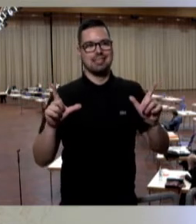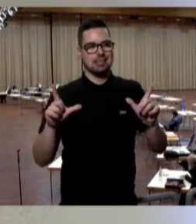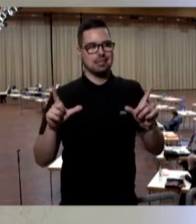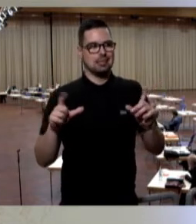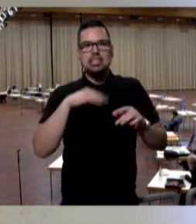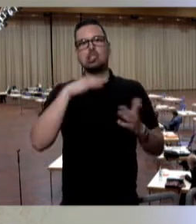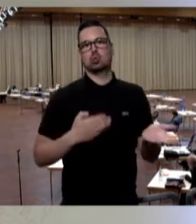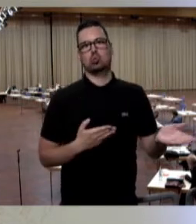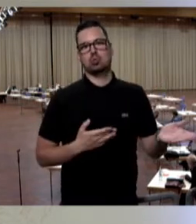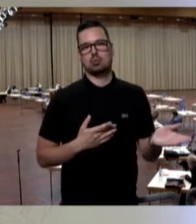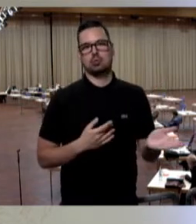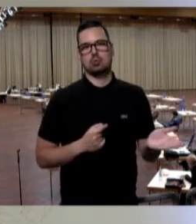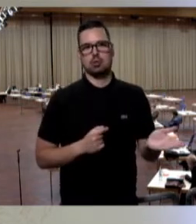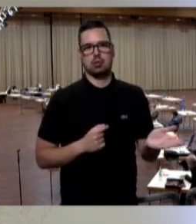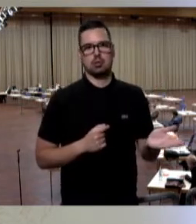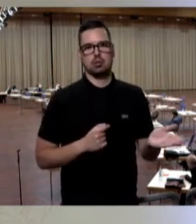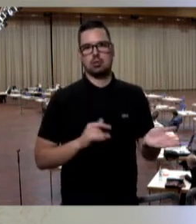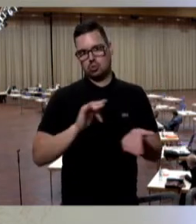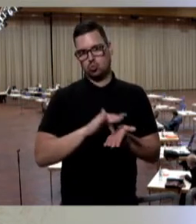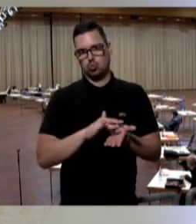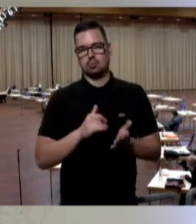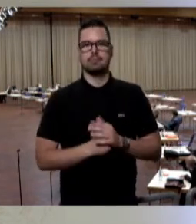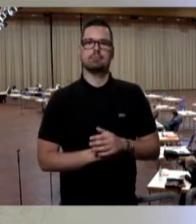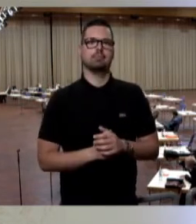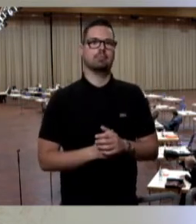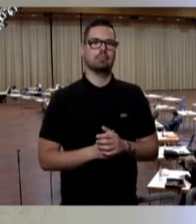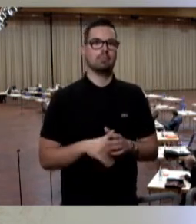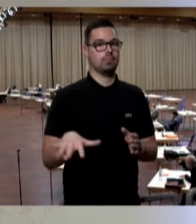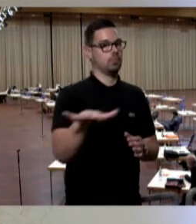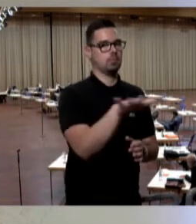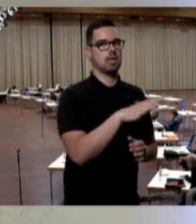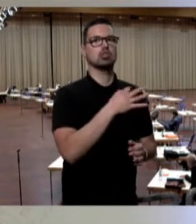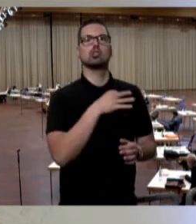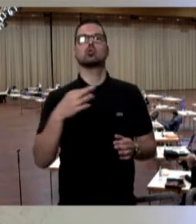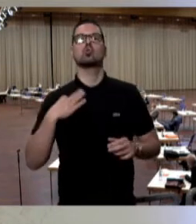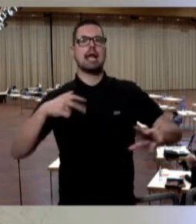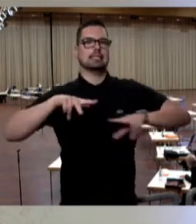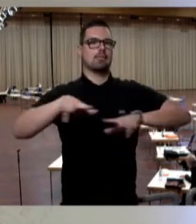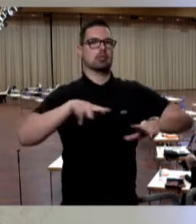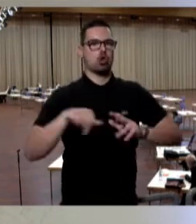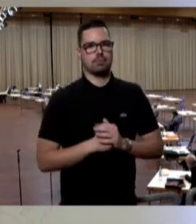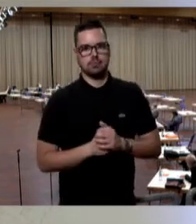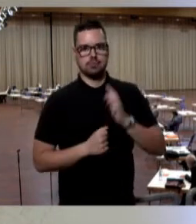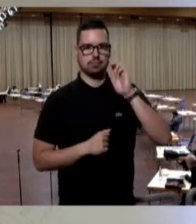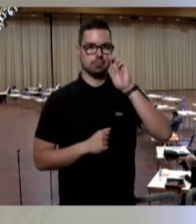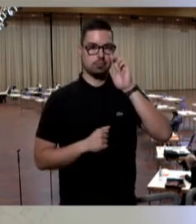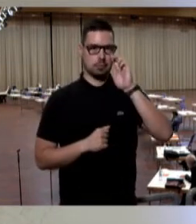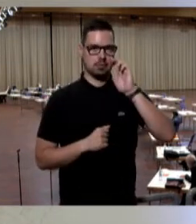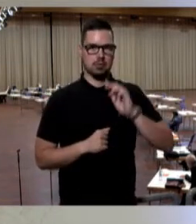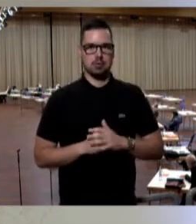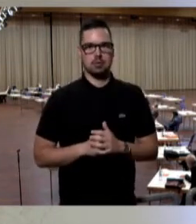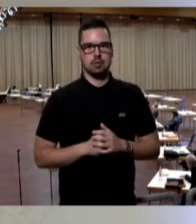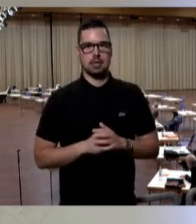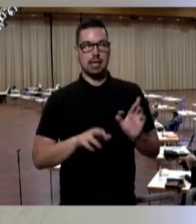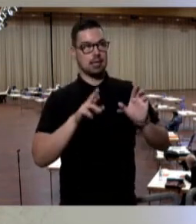Weise gerecht. Ich möchte das auch begründen. In dem Bereich der Gesundheitswirtschaft ist eine Wertschöpfung